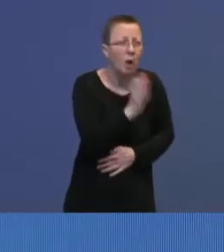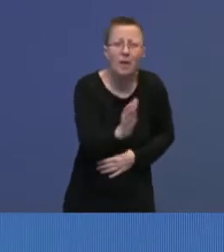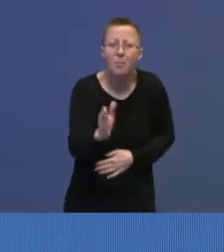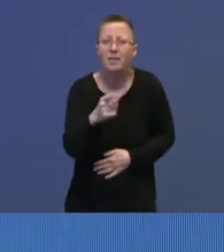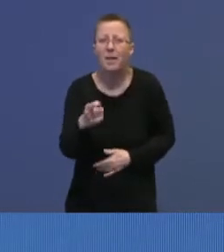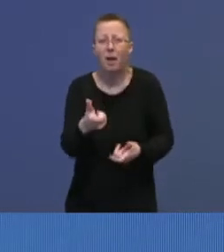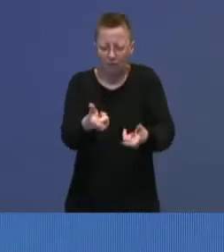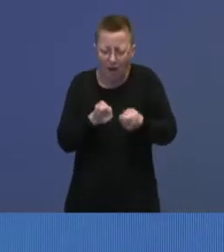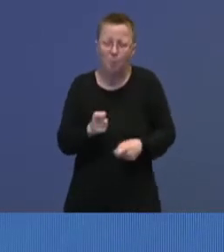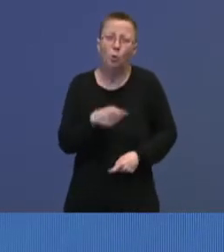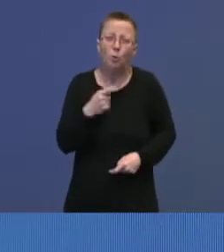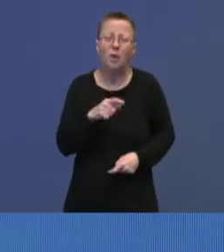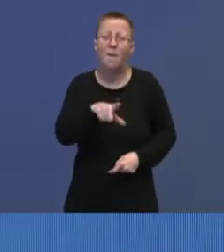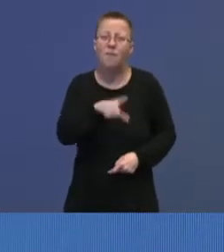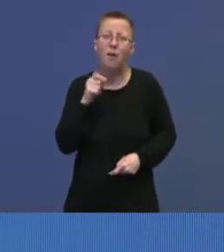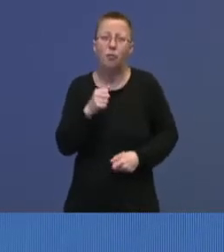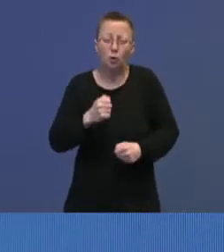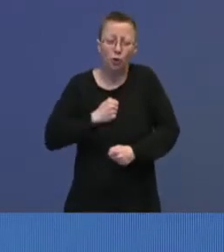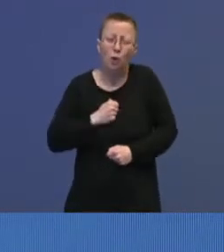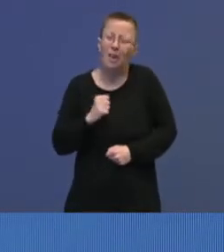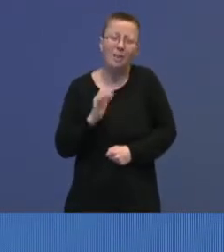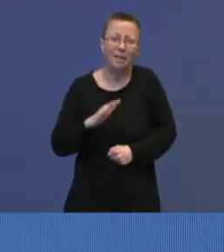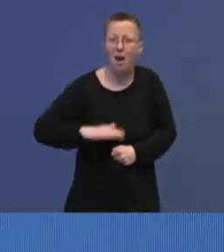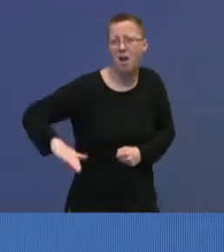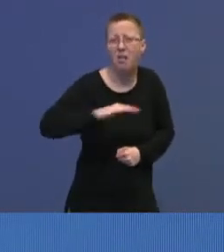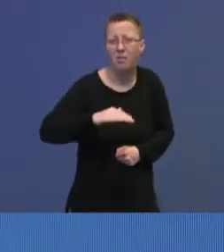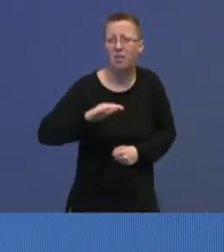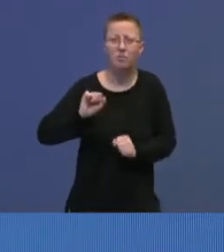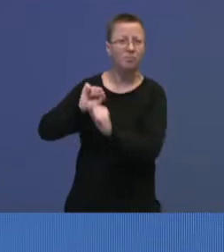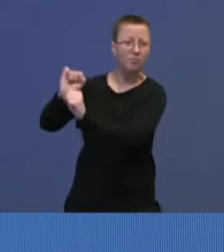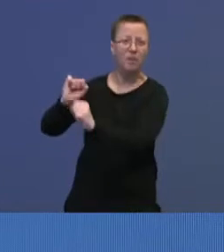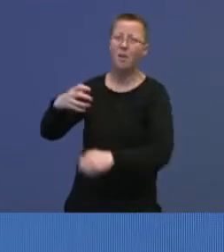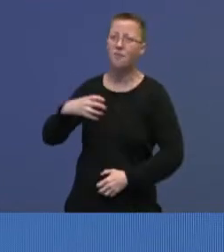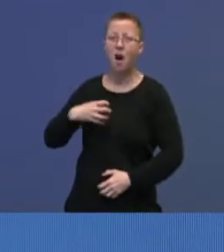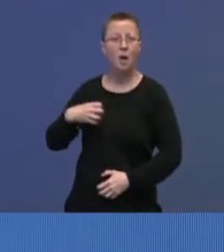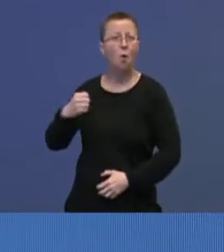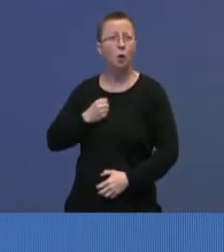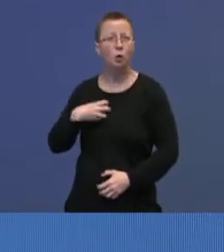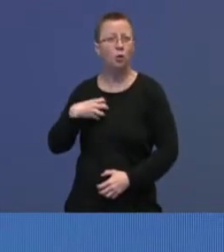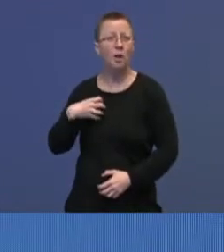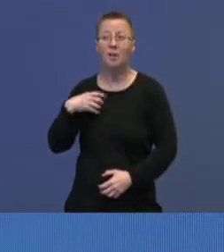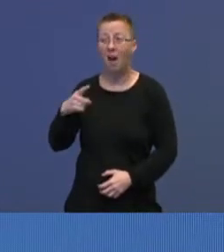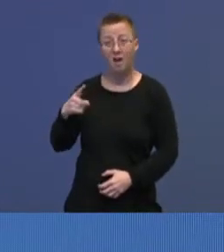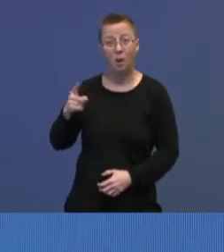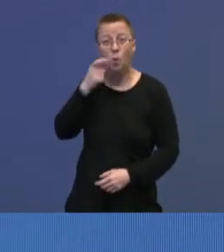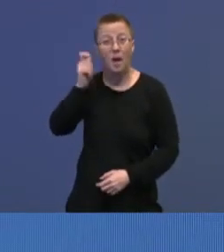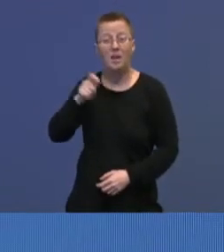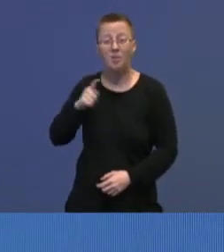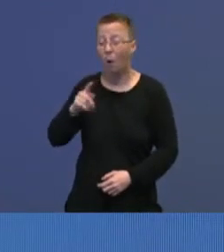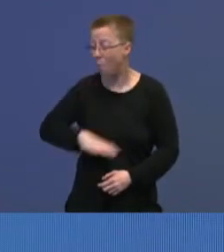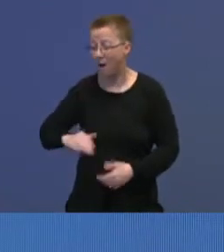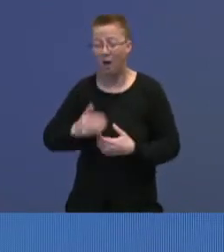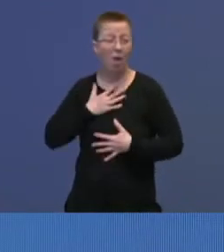at dere tok imot oss og fant ly i ditt land mot fare og frykt. I Ukraina opplevde vi og barna våre gru,